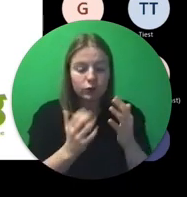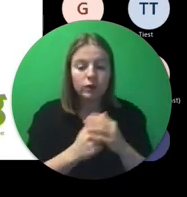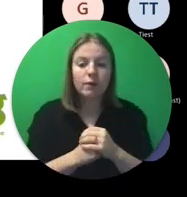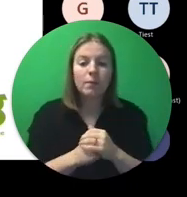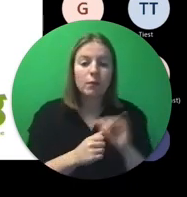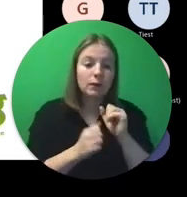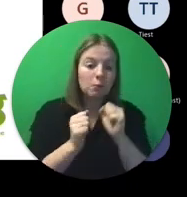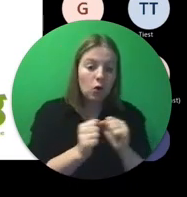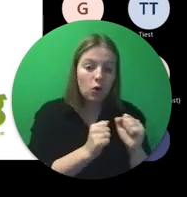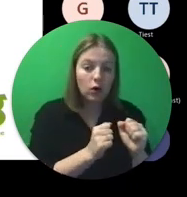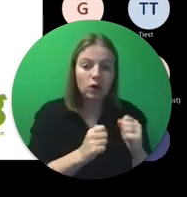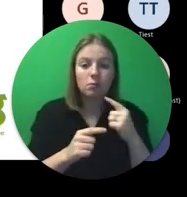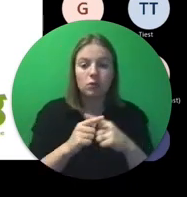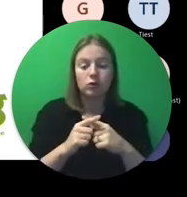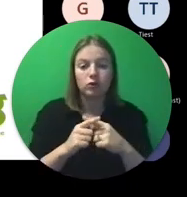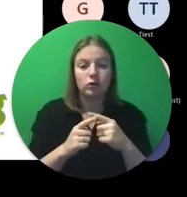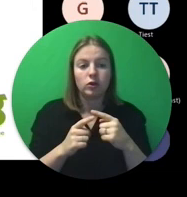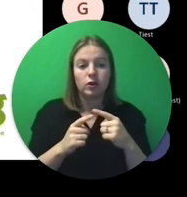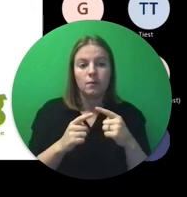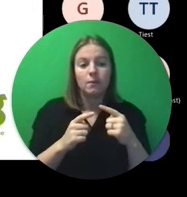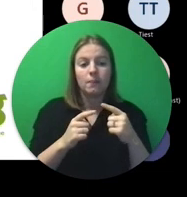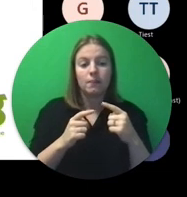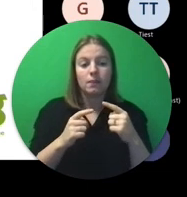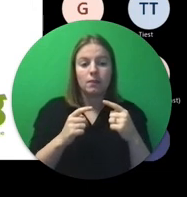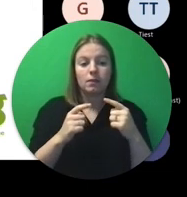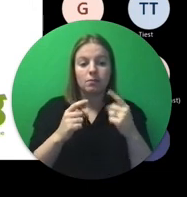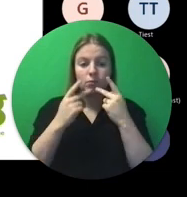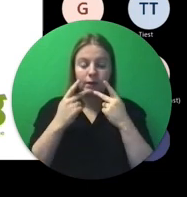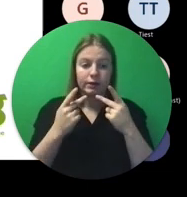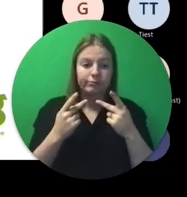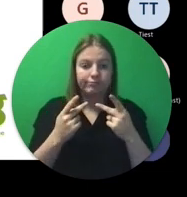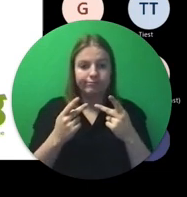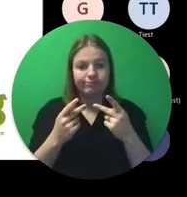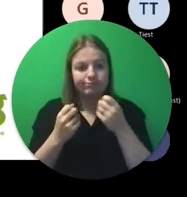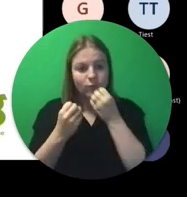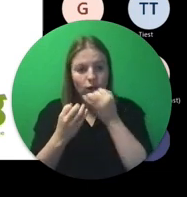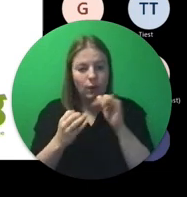is en aan de meerwaarde van leermobiliteitservaringen.